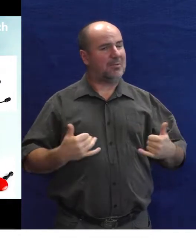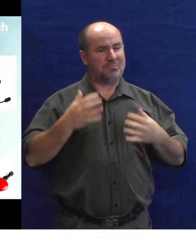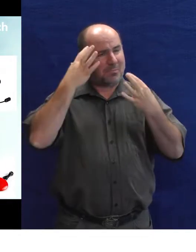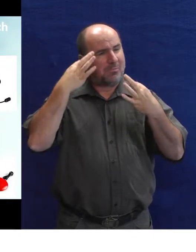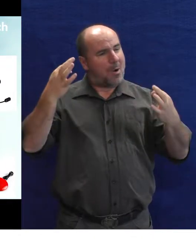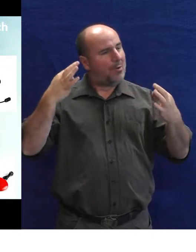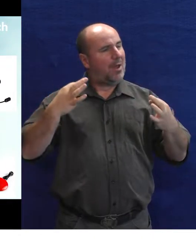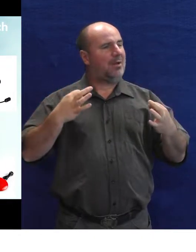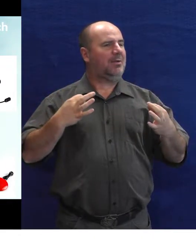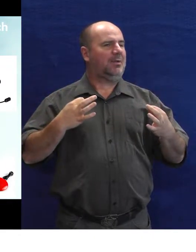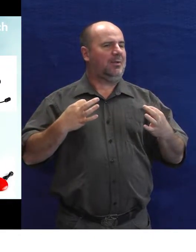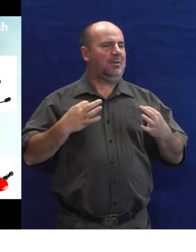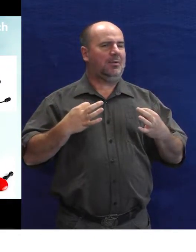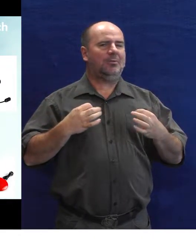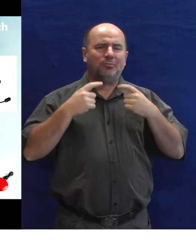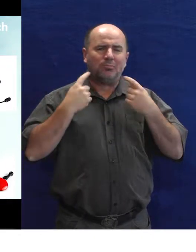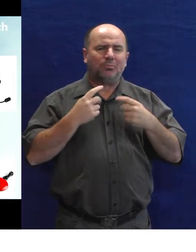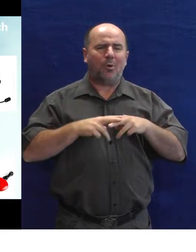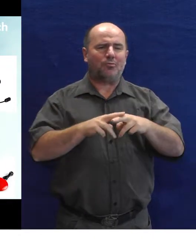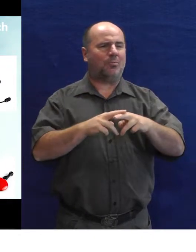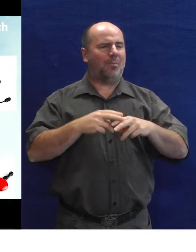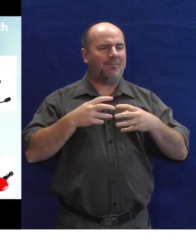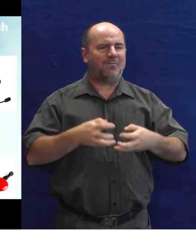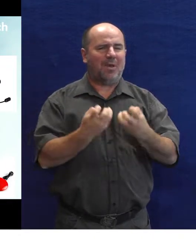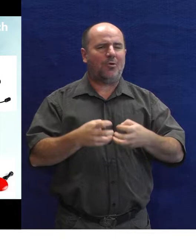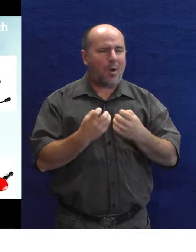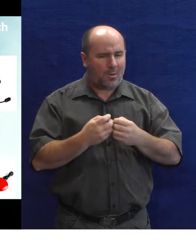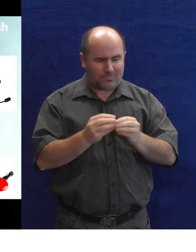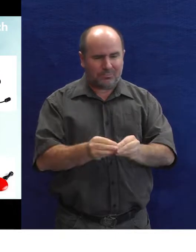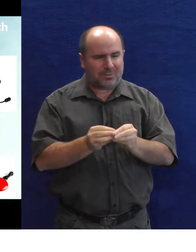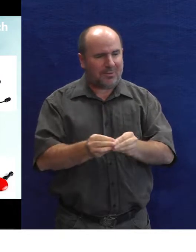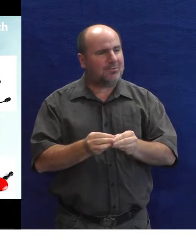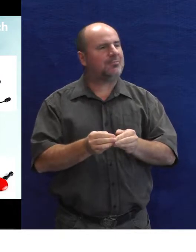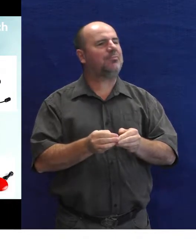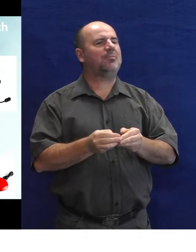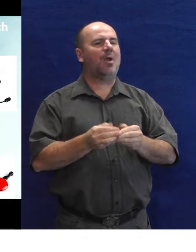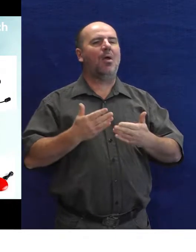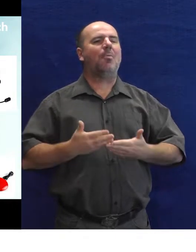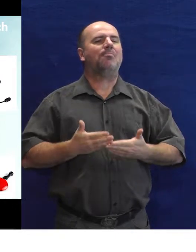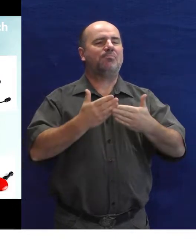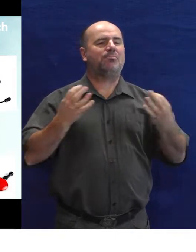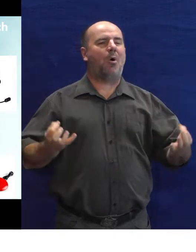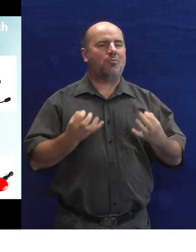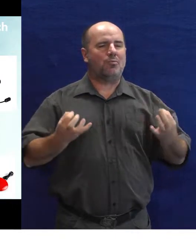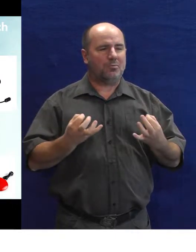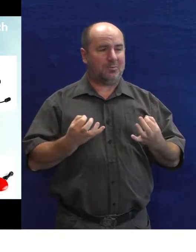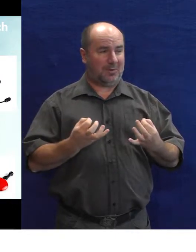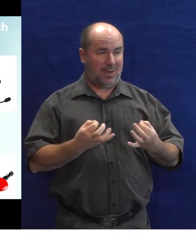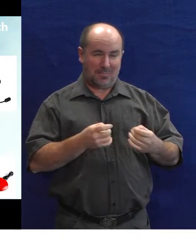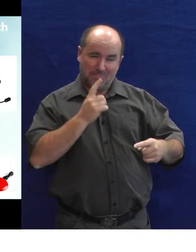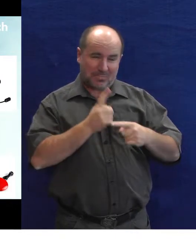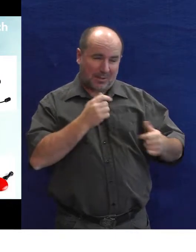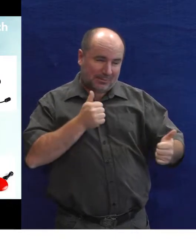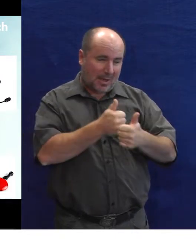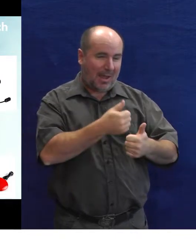který je v současnosti opravdu zásadní a to je výroba vlastně pomucek